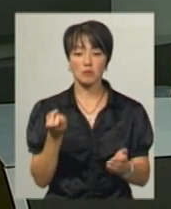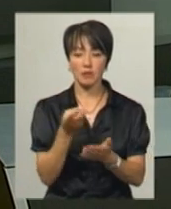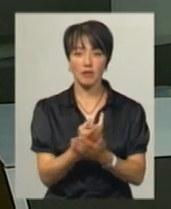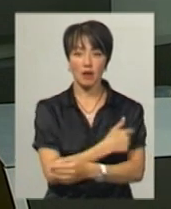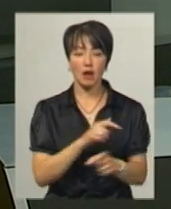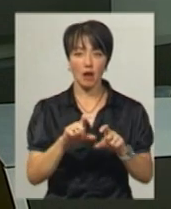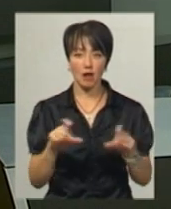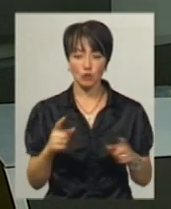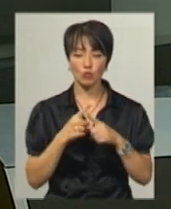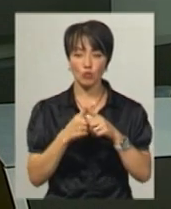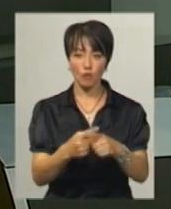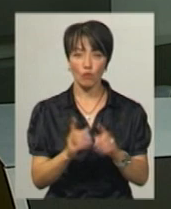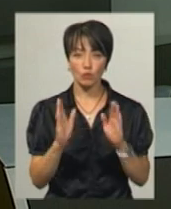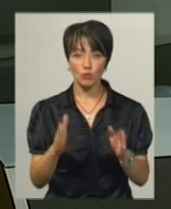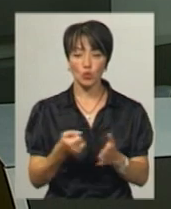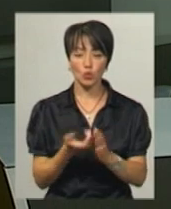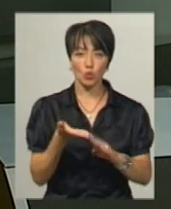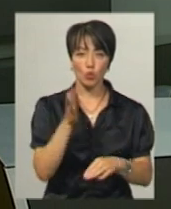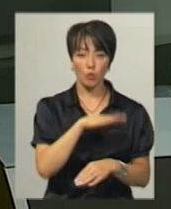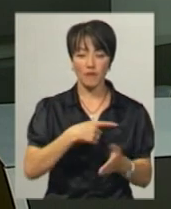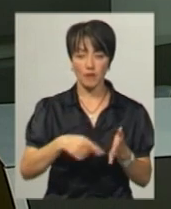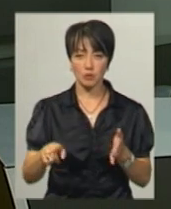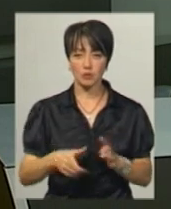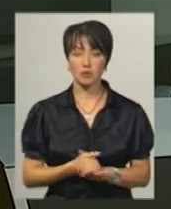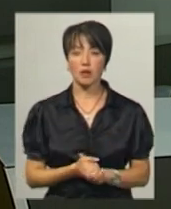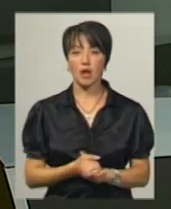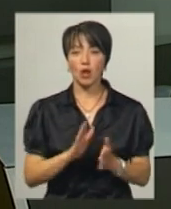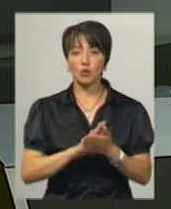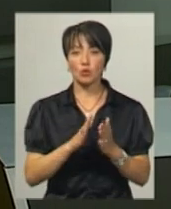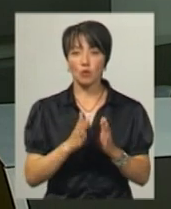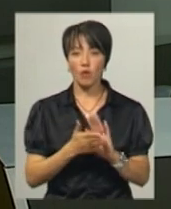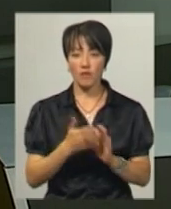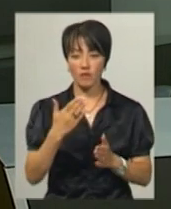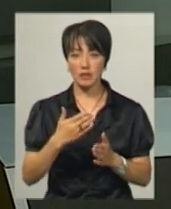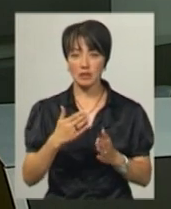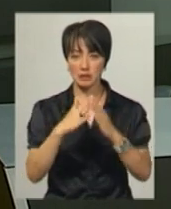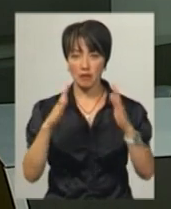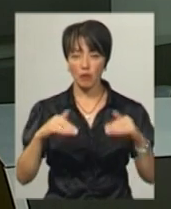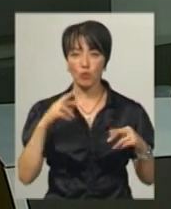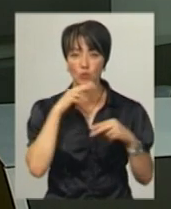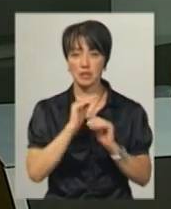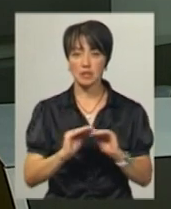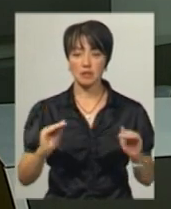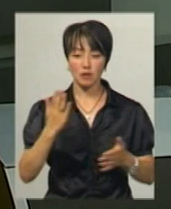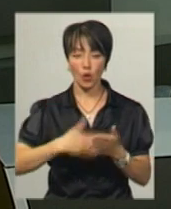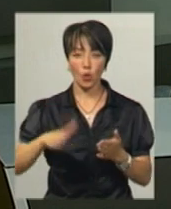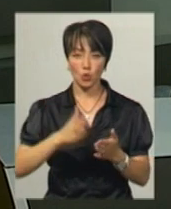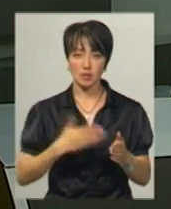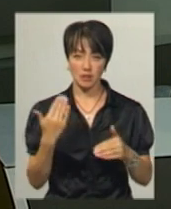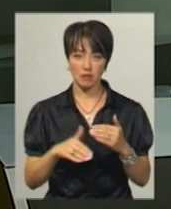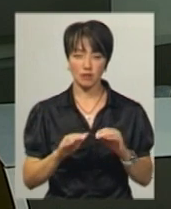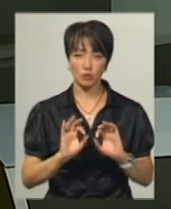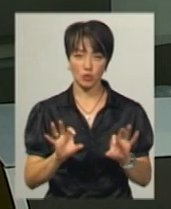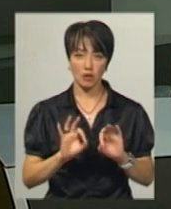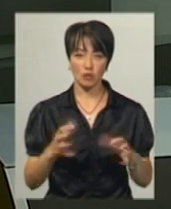лікарні та супроводжуватимуть їх додому після виписки. Договір з табором «Салюту», якому отруїлися діти, вже розірвано, додає